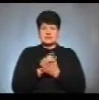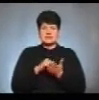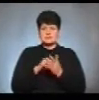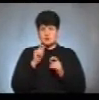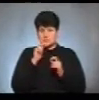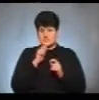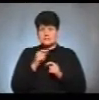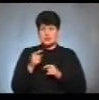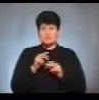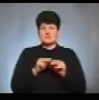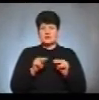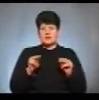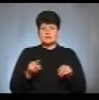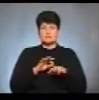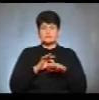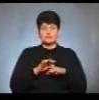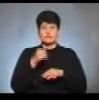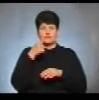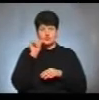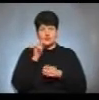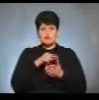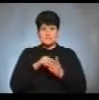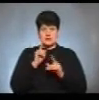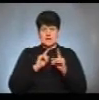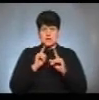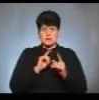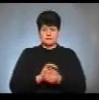з тернопільськими вчителями, яка проходила вчора у міській раді.